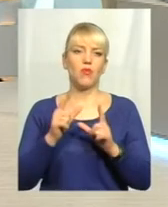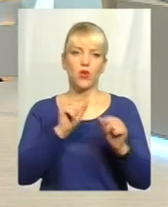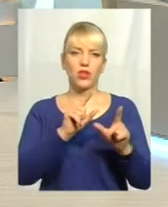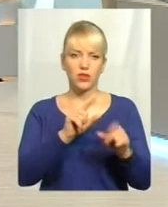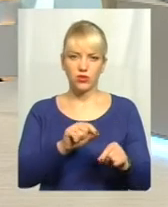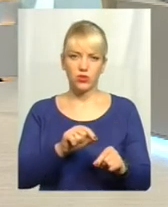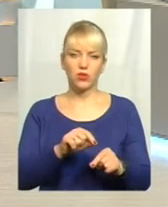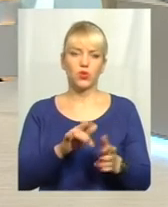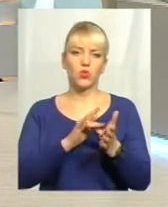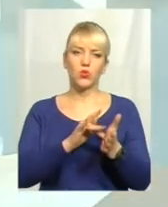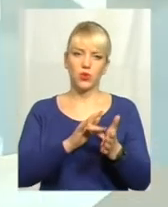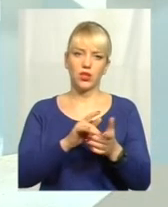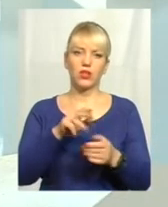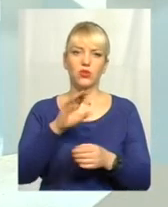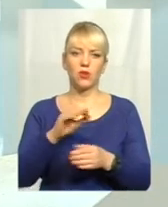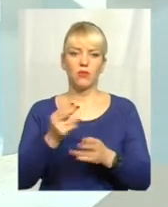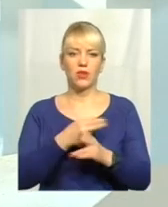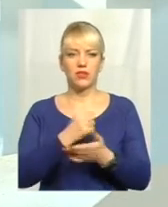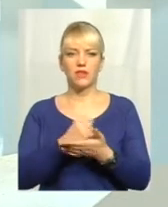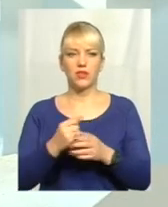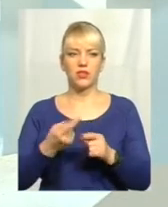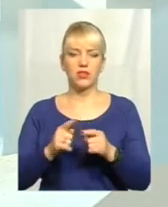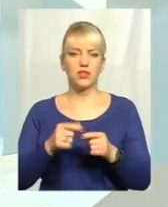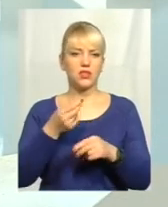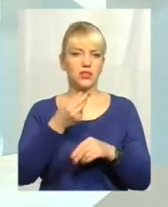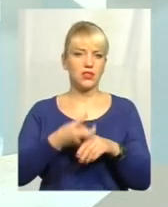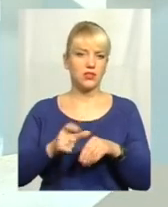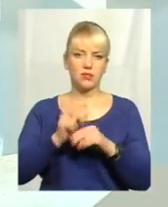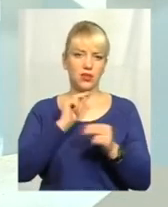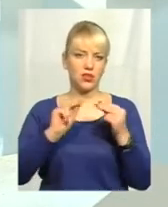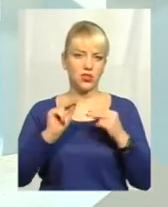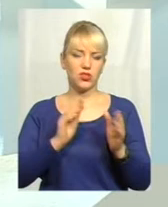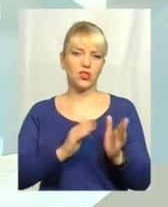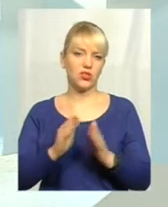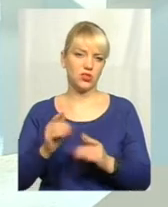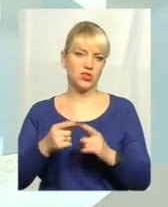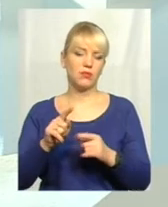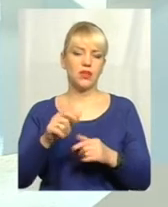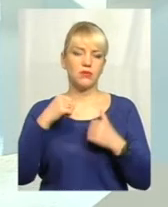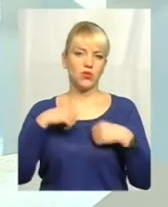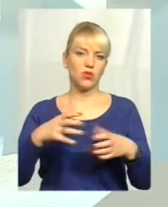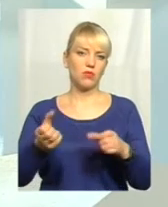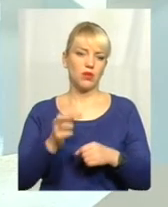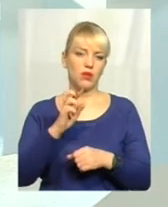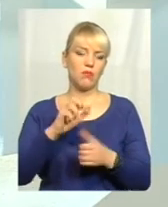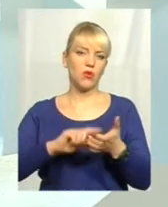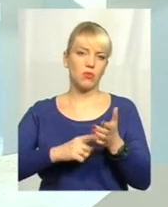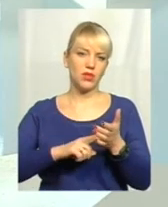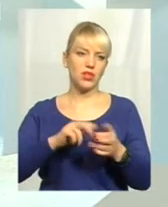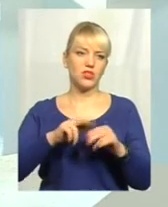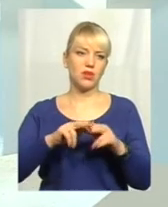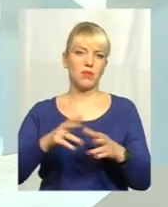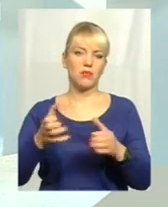то турне, то, звичайно, безвізовий режим, це саме оптимальний режим, тобто, ви спокійно берете біометричний паспорт, берете всі ті